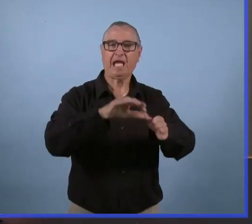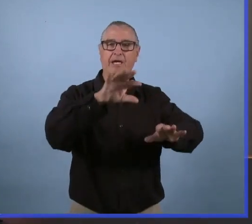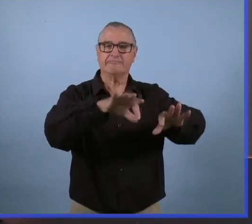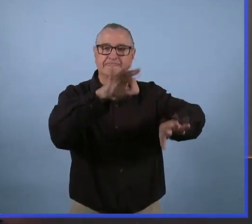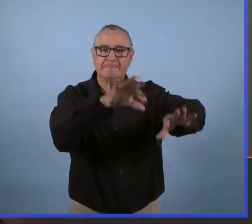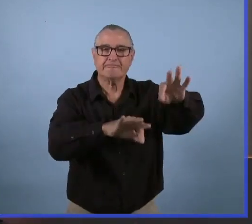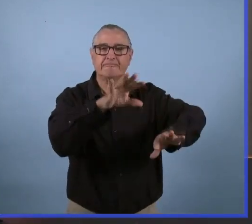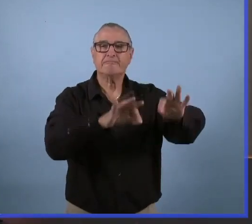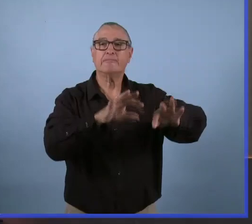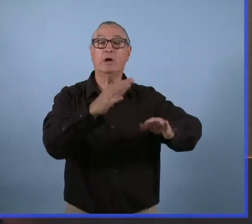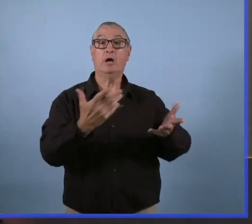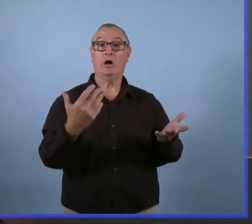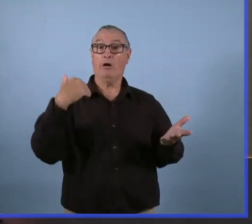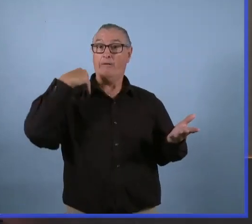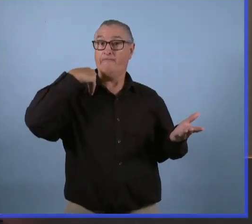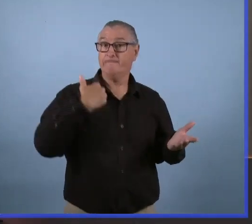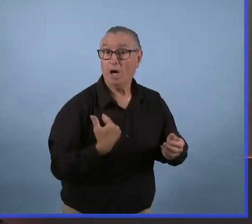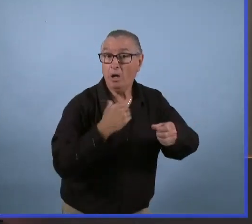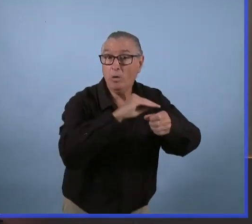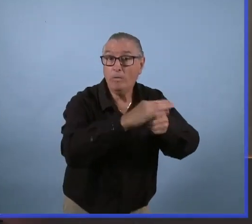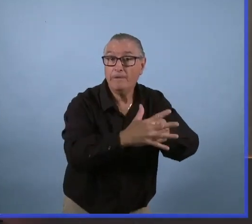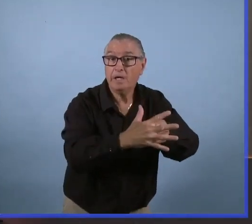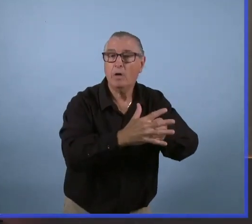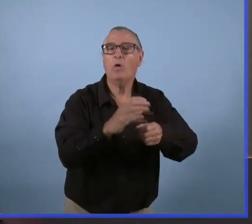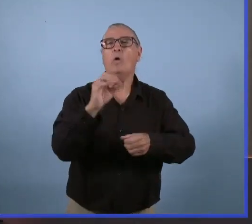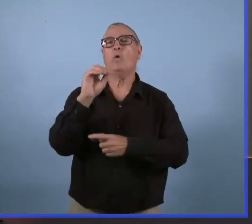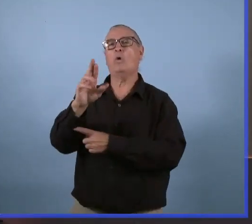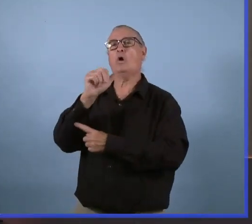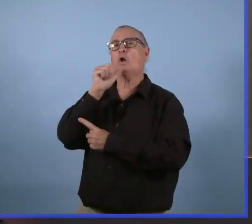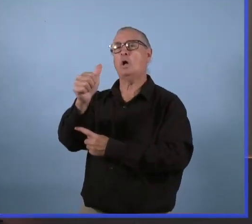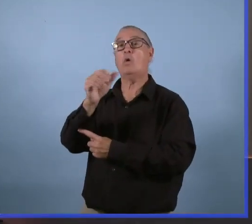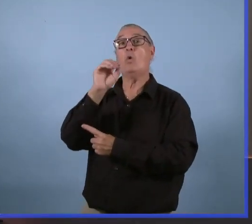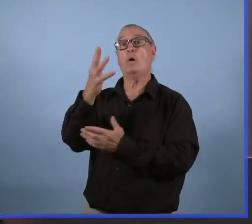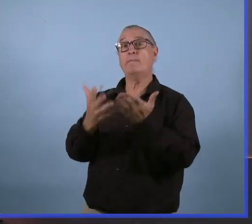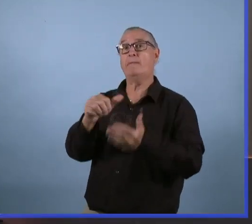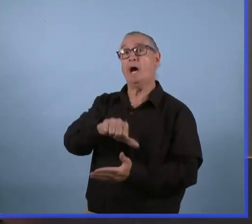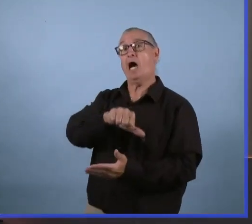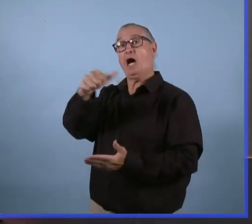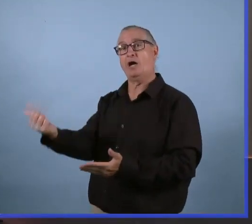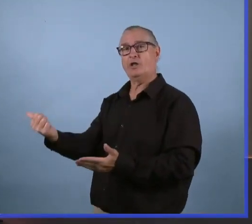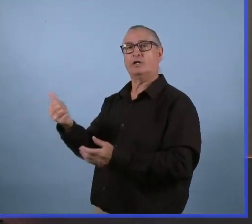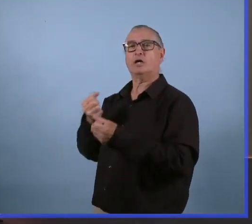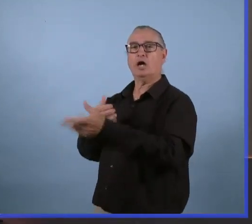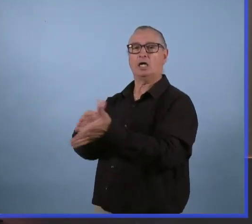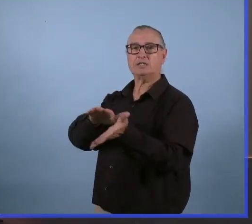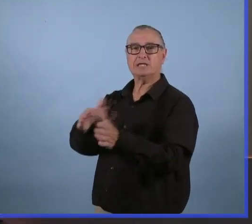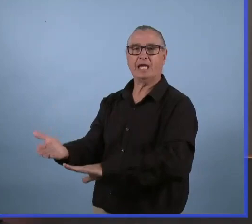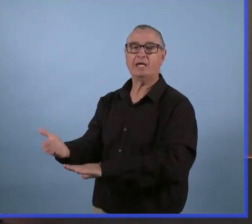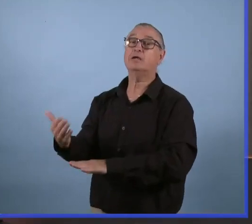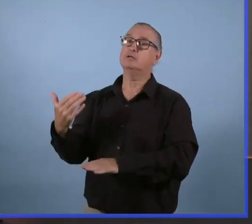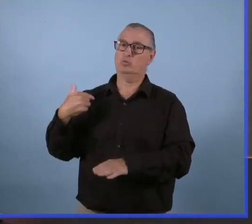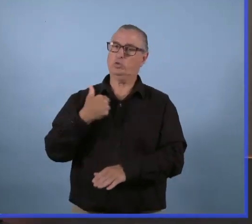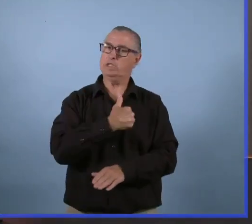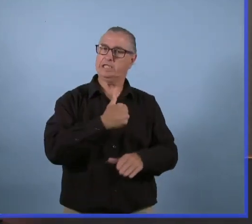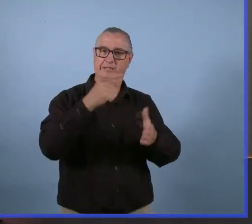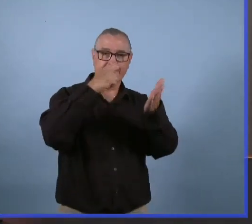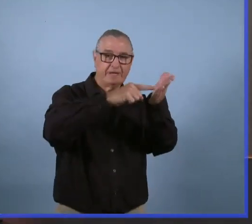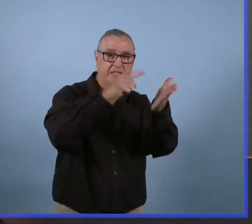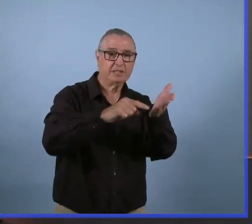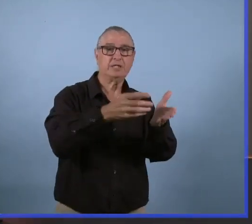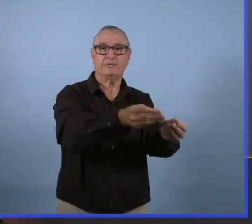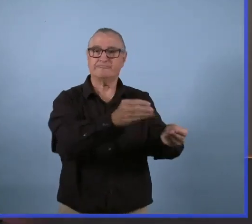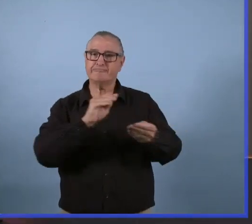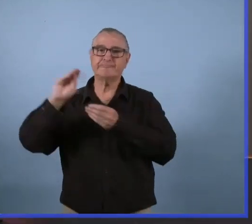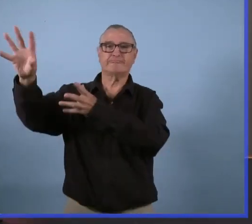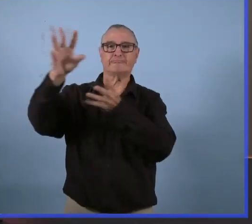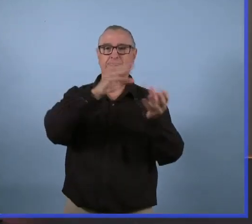si le cas s'aggrave, il y a une enquête qui est faite et c'est là qu'il s'est envoyé au séquençage et ça, prend du temps.